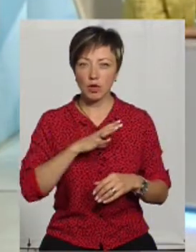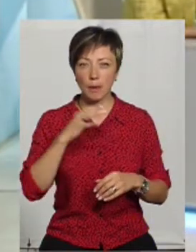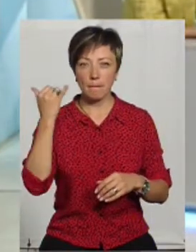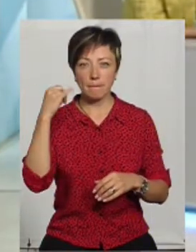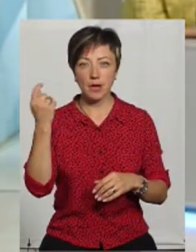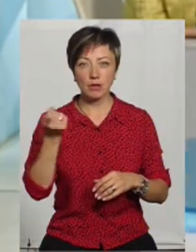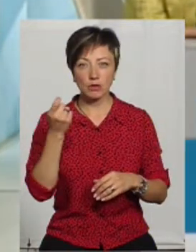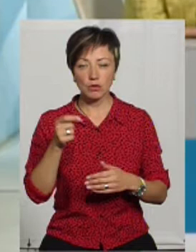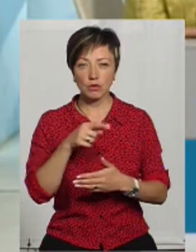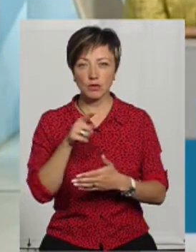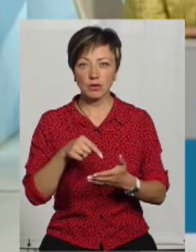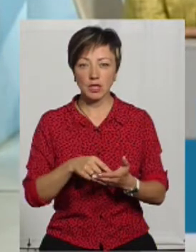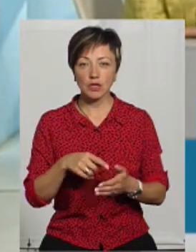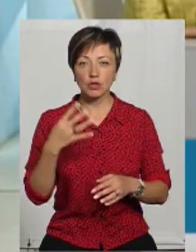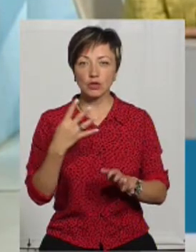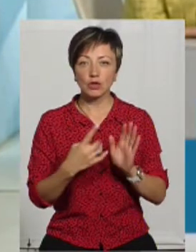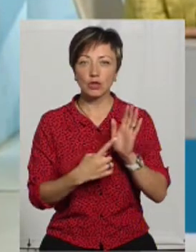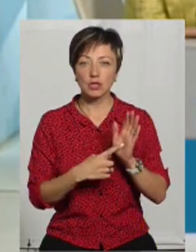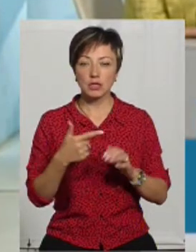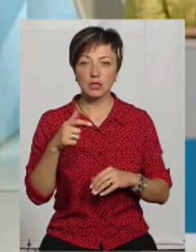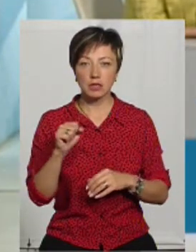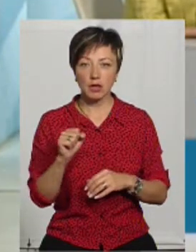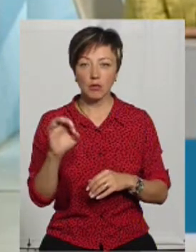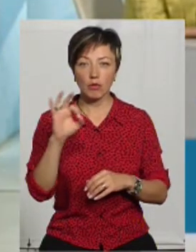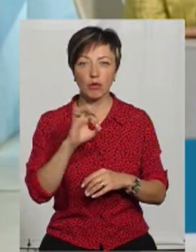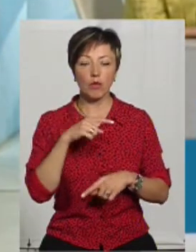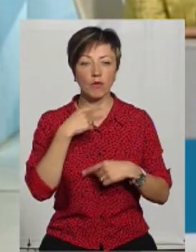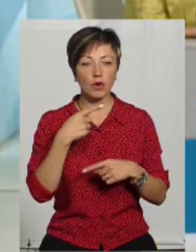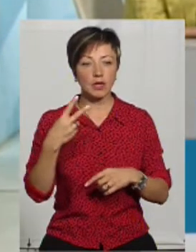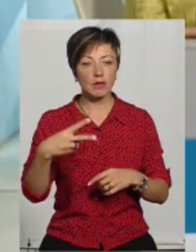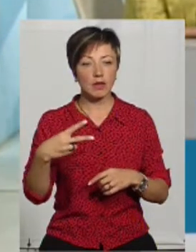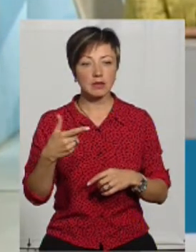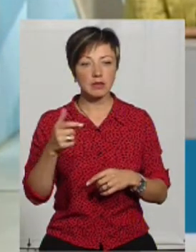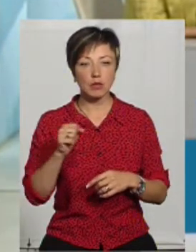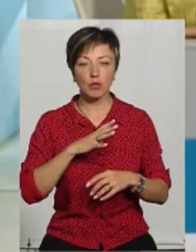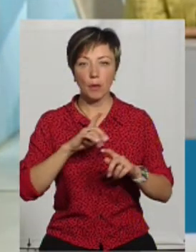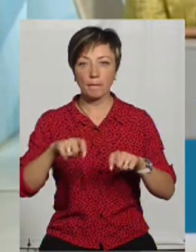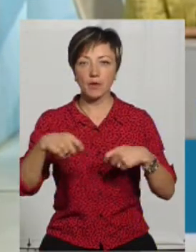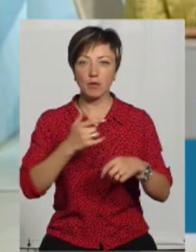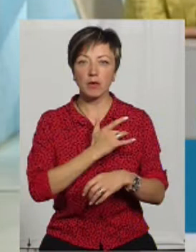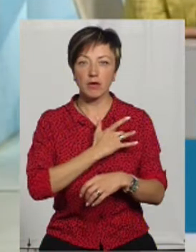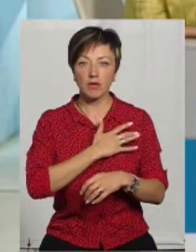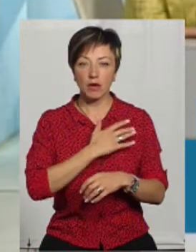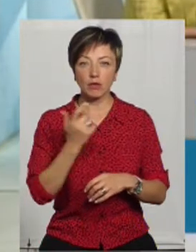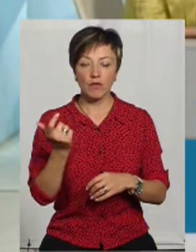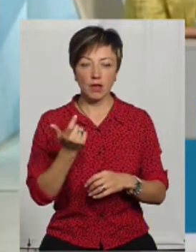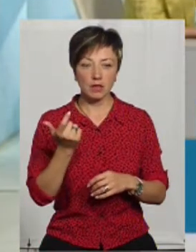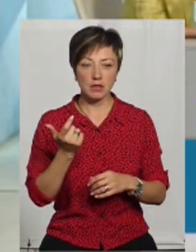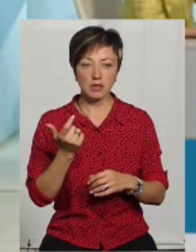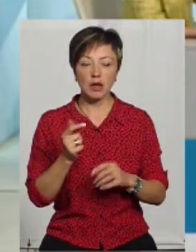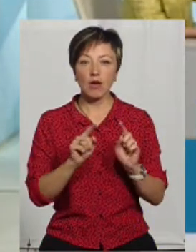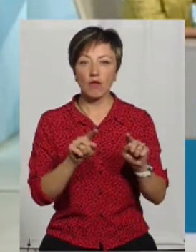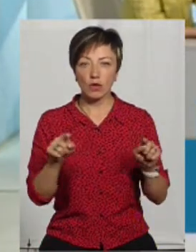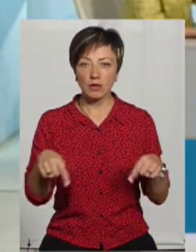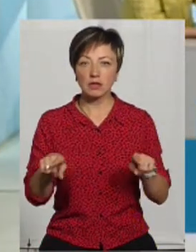пасовищем? 46 гектарів, за які йдеться мова, 20 гектарів було передано в приватну власність. То